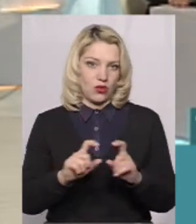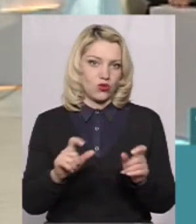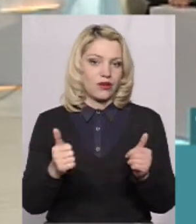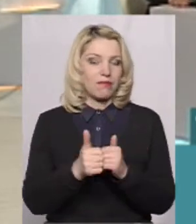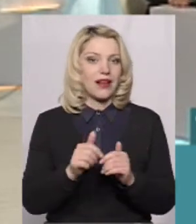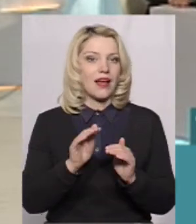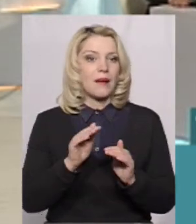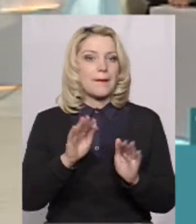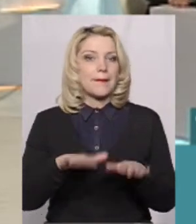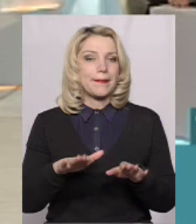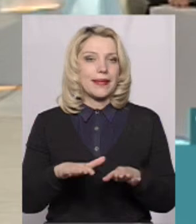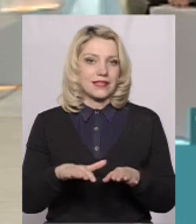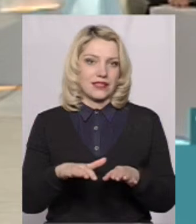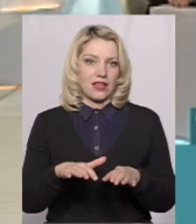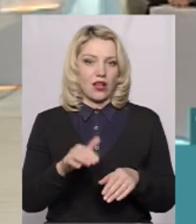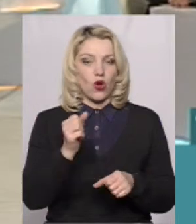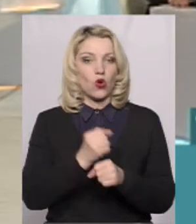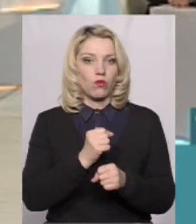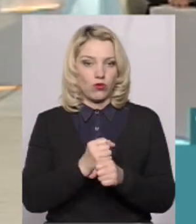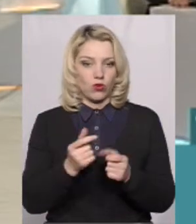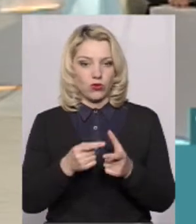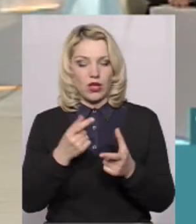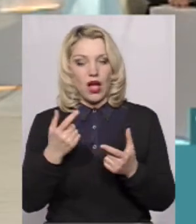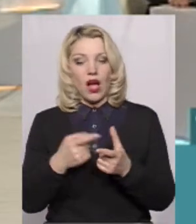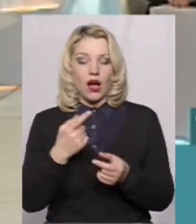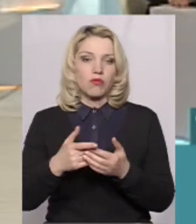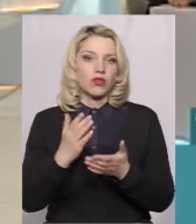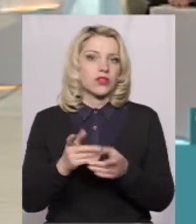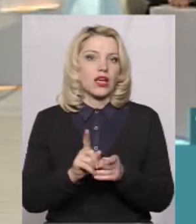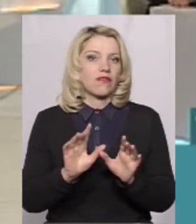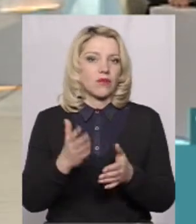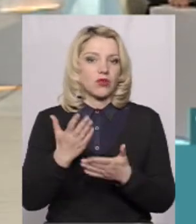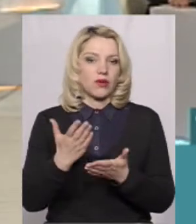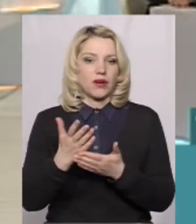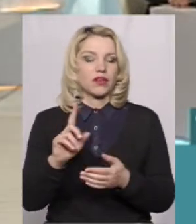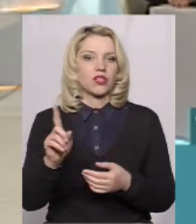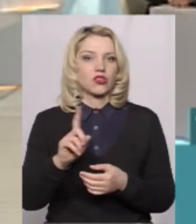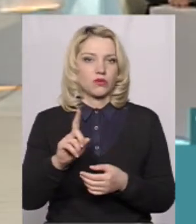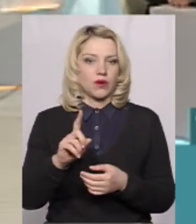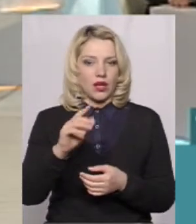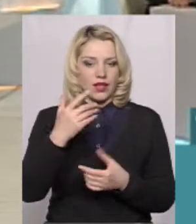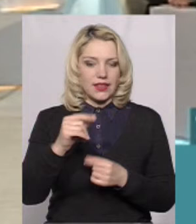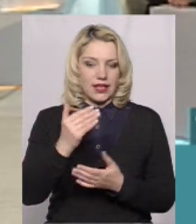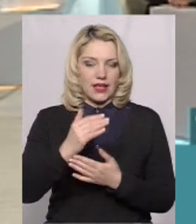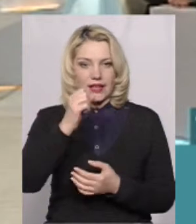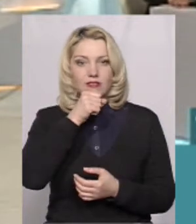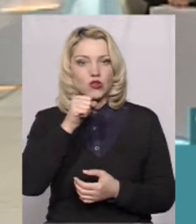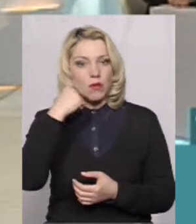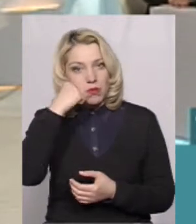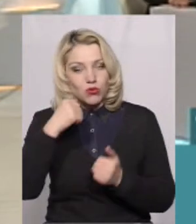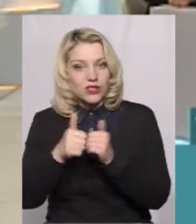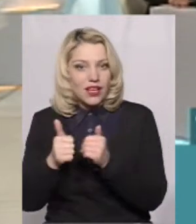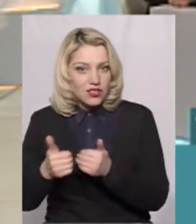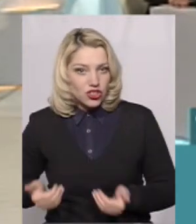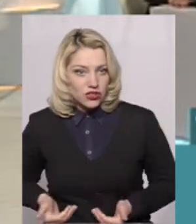Є такі випадки, де живе бабуся і дідусь, тому що, щоб було зручно, чи забігти до дитини, Тобто батьки самі обирають садочок? в нас